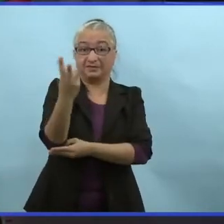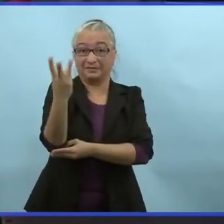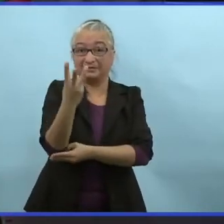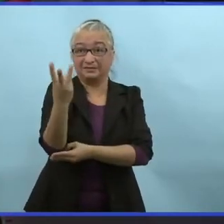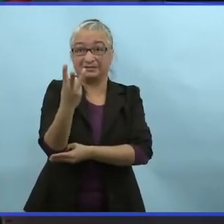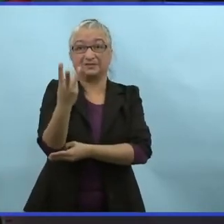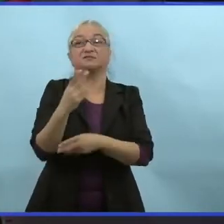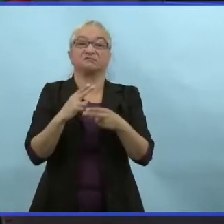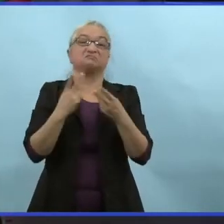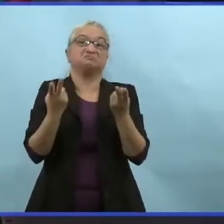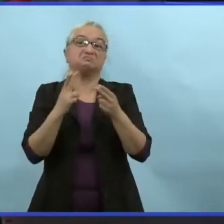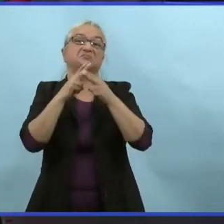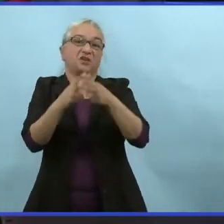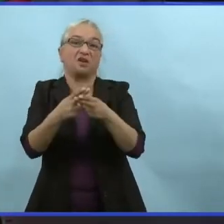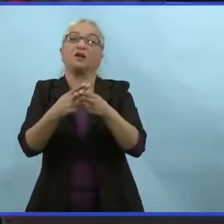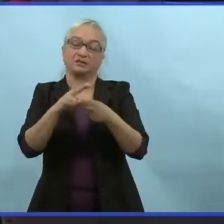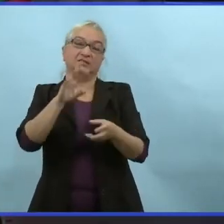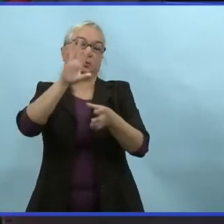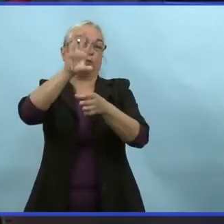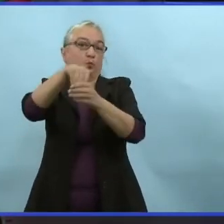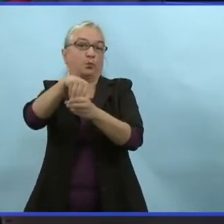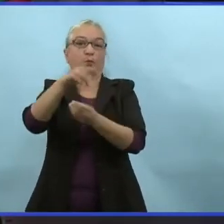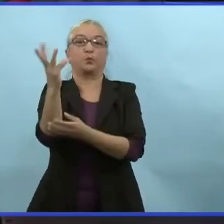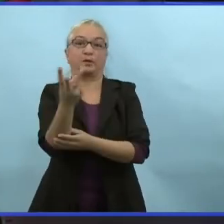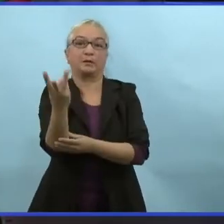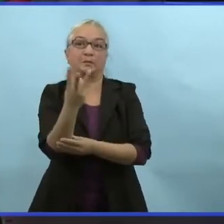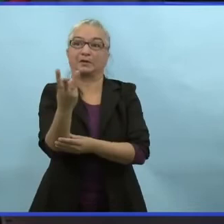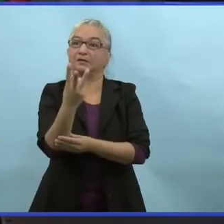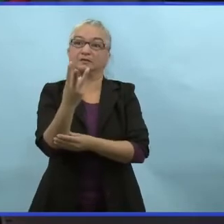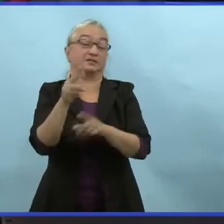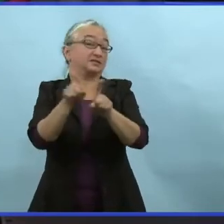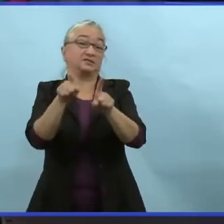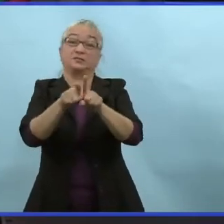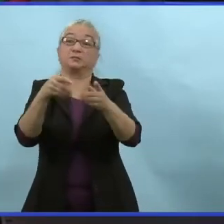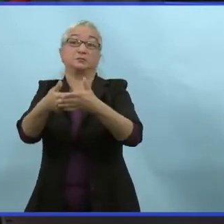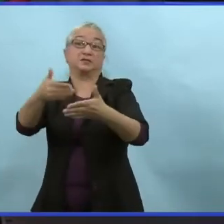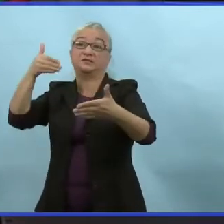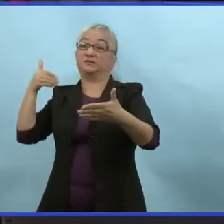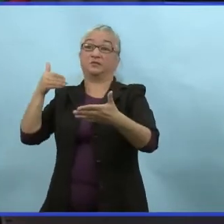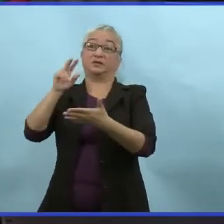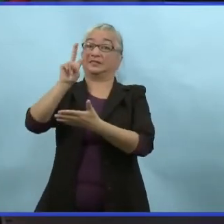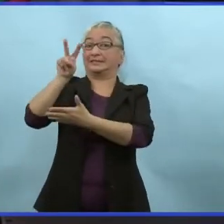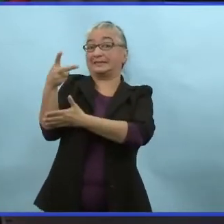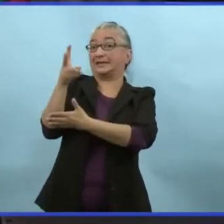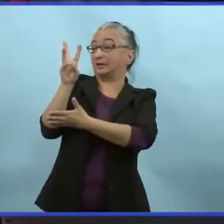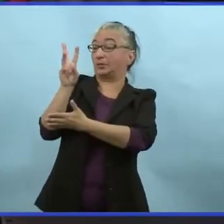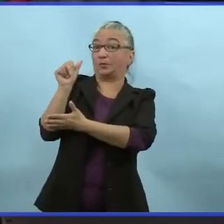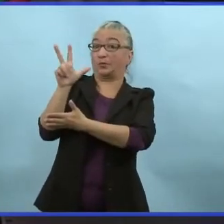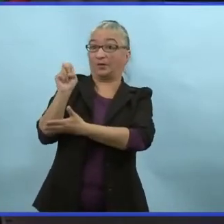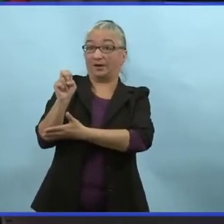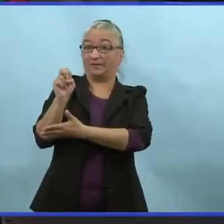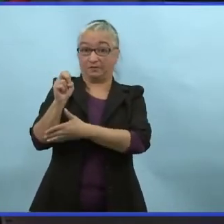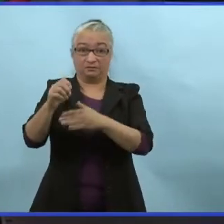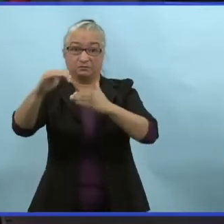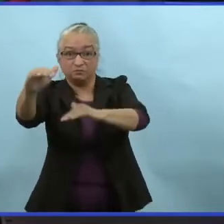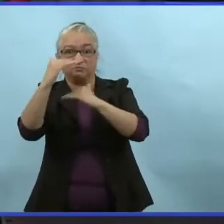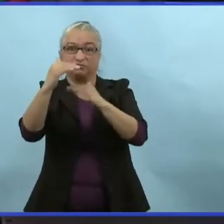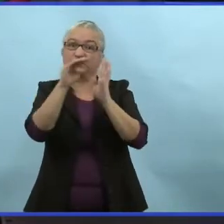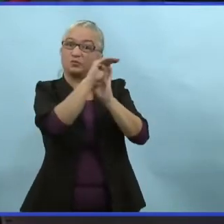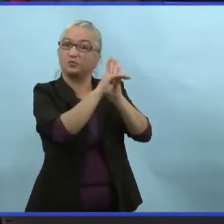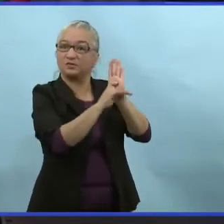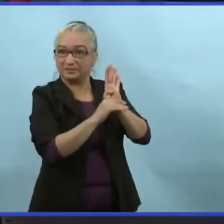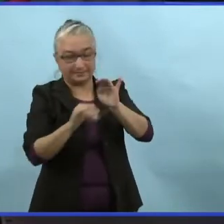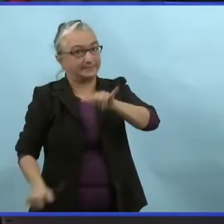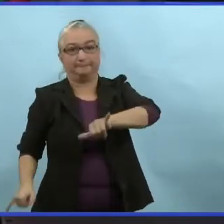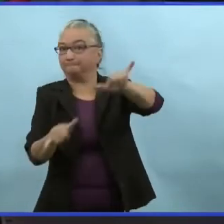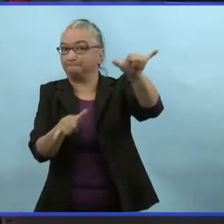de la capitale sont traitées de la même manière que Winnipeg, ont été traitées de la même manière que Winnipeg pendant la deuxième vague.